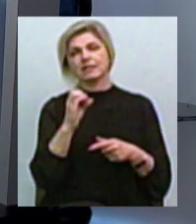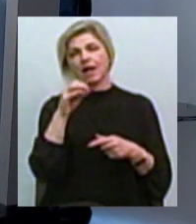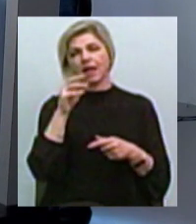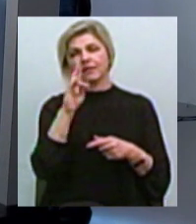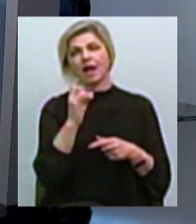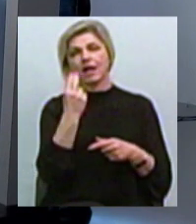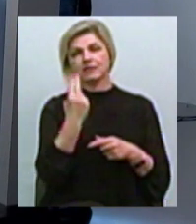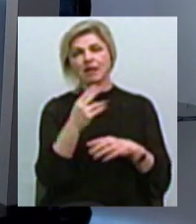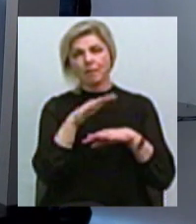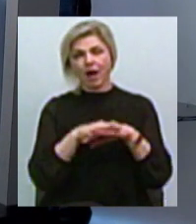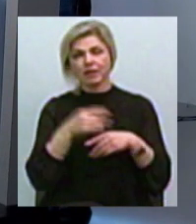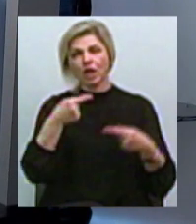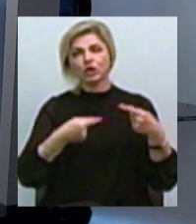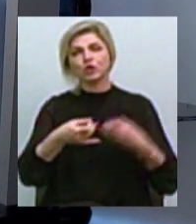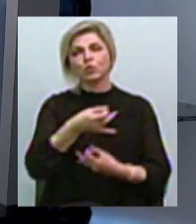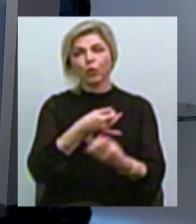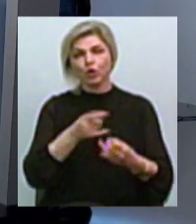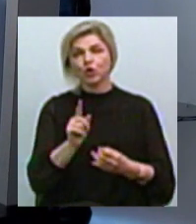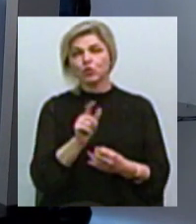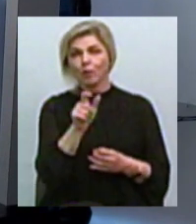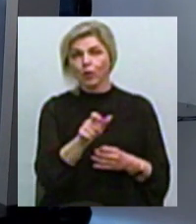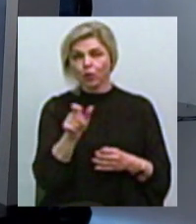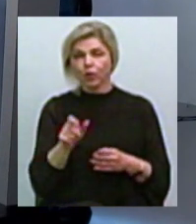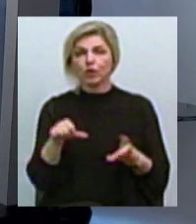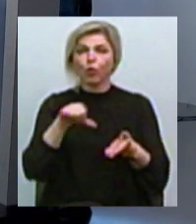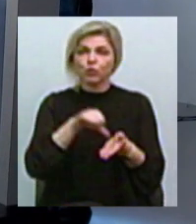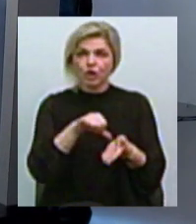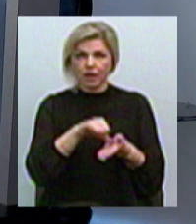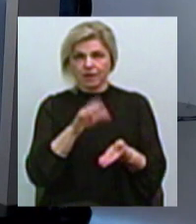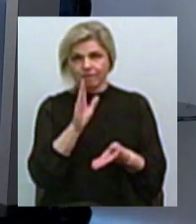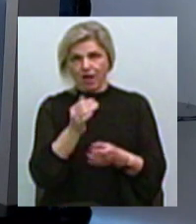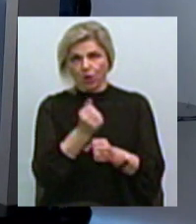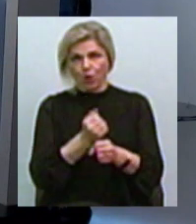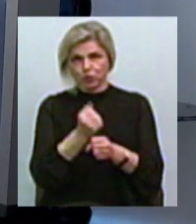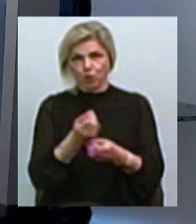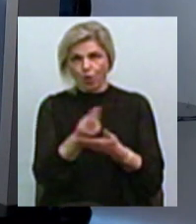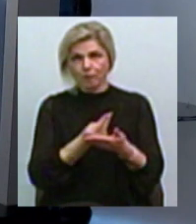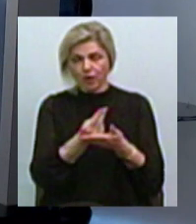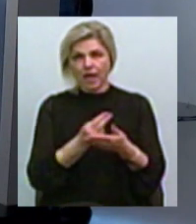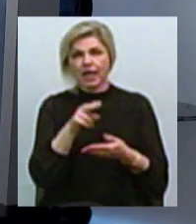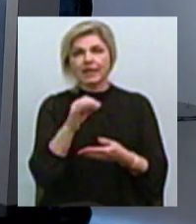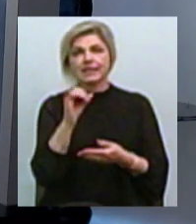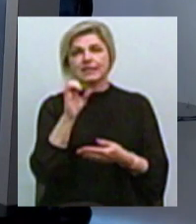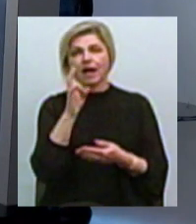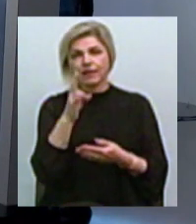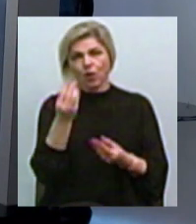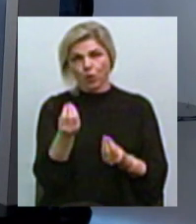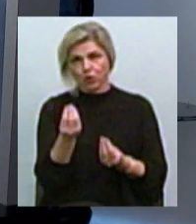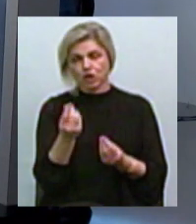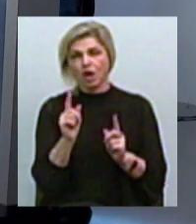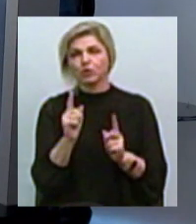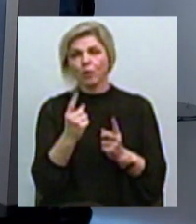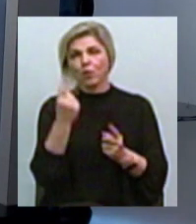дискусію тематичну Для того, щоб люди брали участь у розробці дизайну грошей, тому що гроші – це